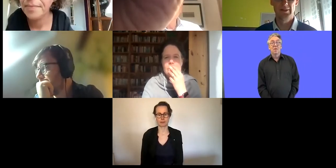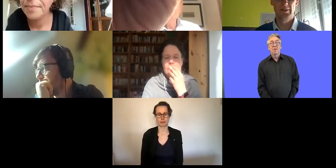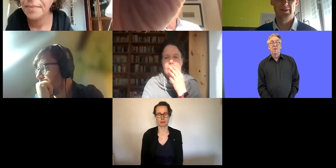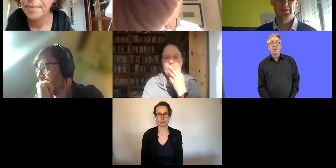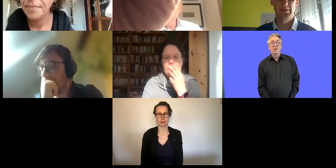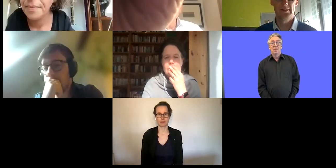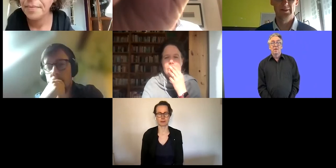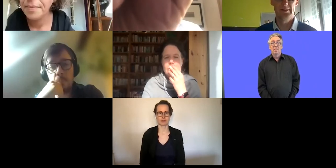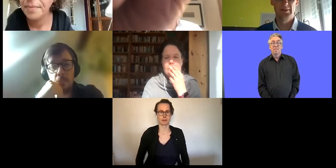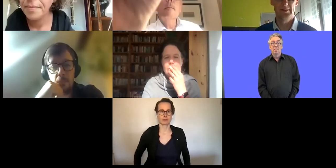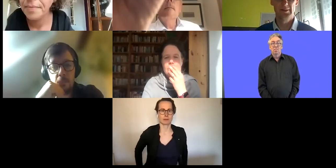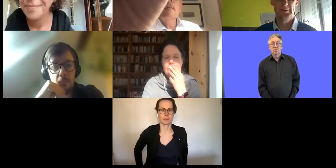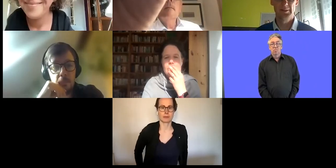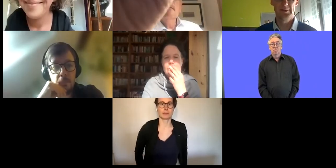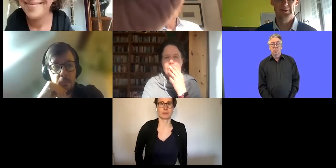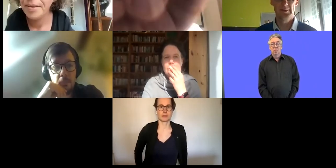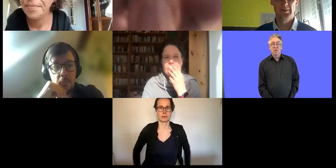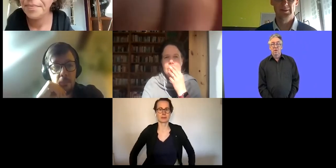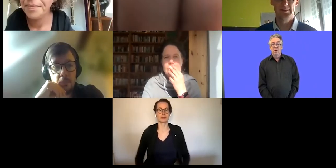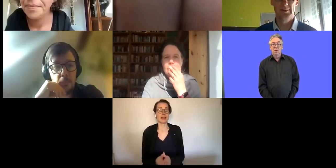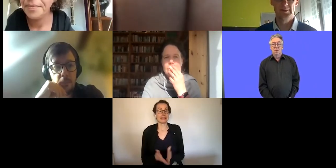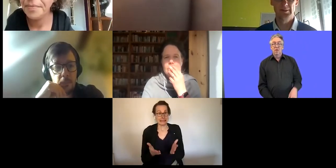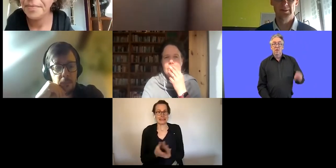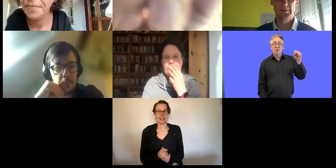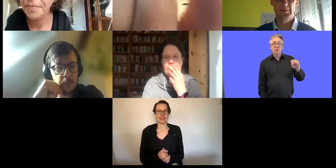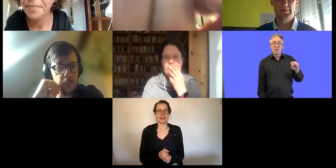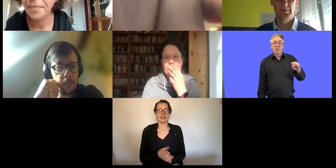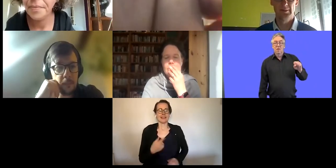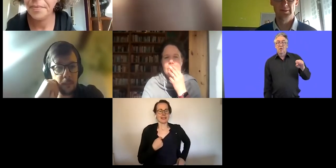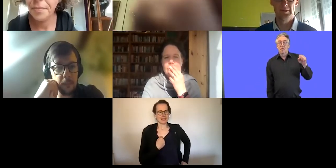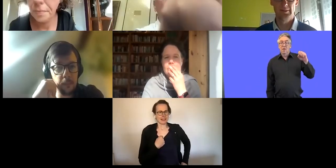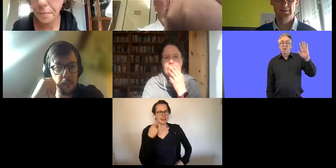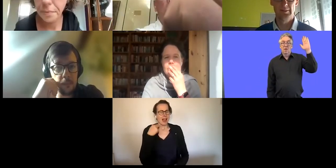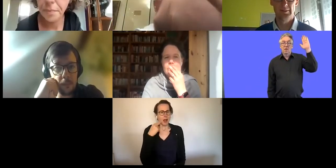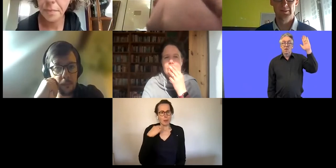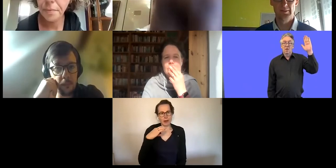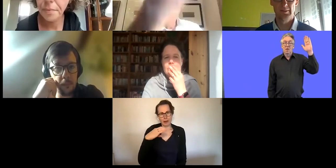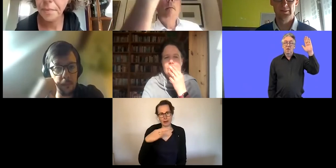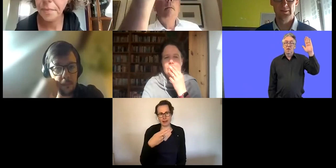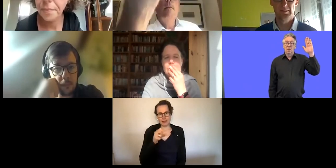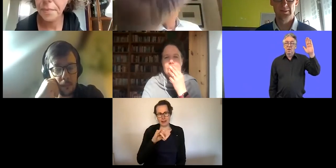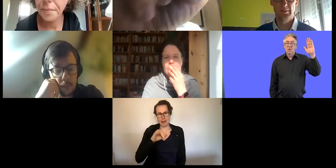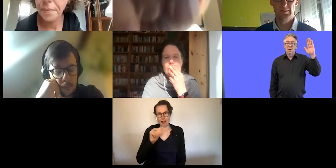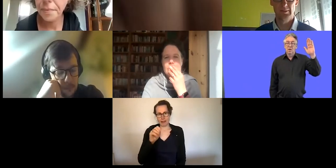Ach, Moment. Ja, mein Name ist Christiane Hagen. Ich bin,